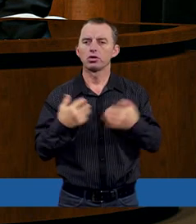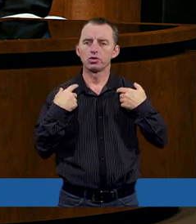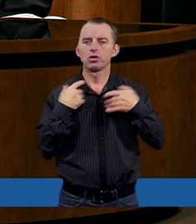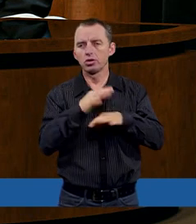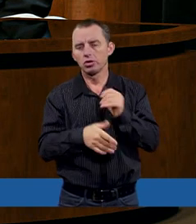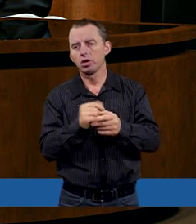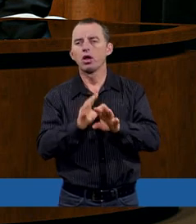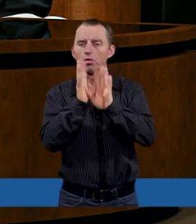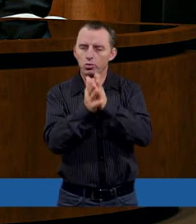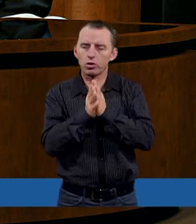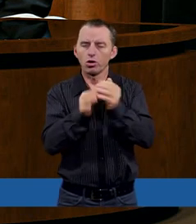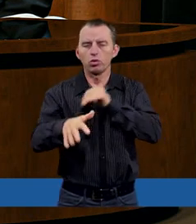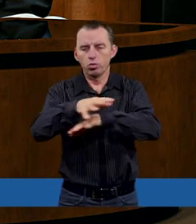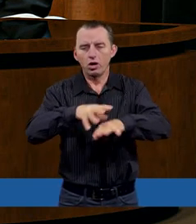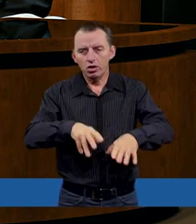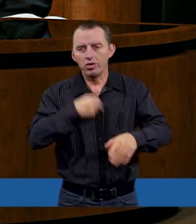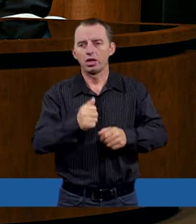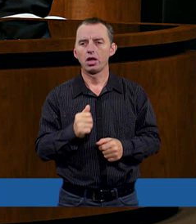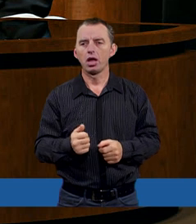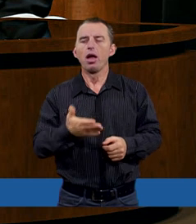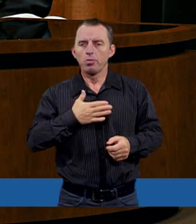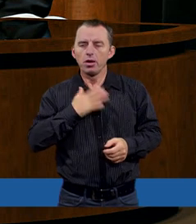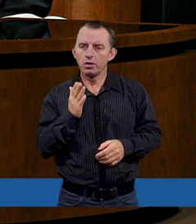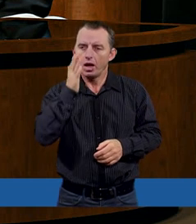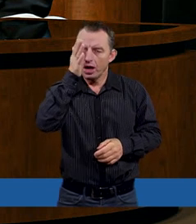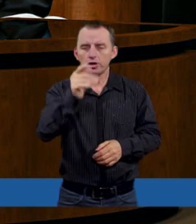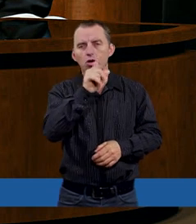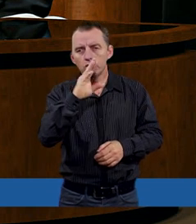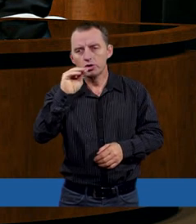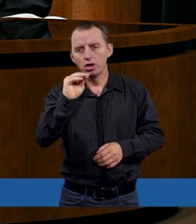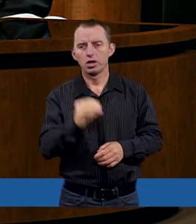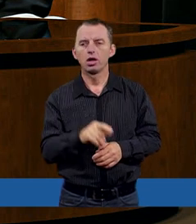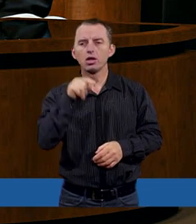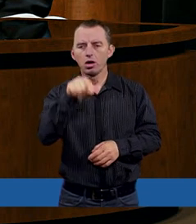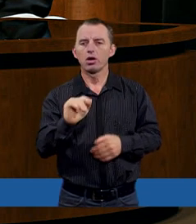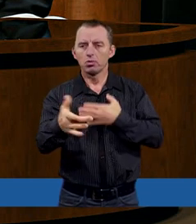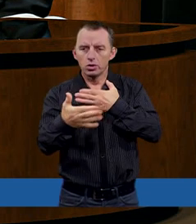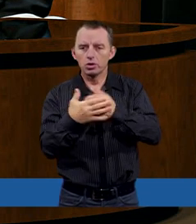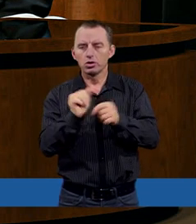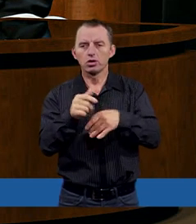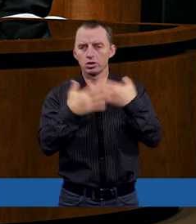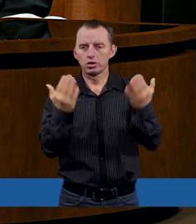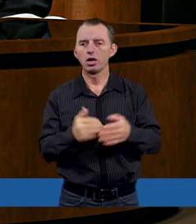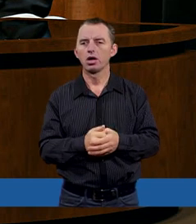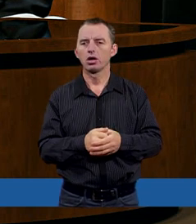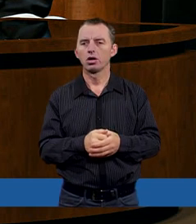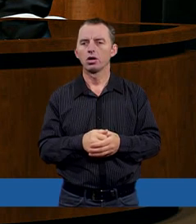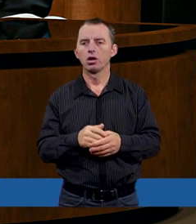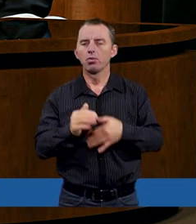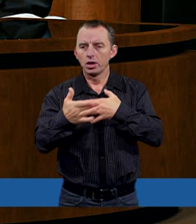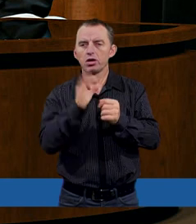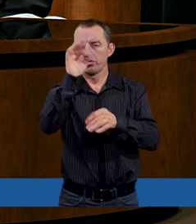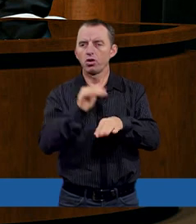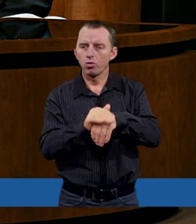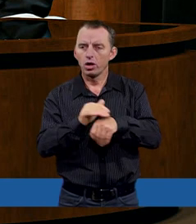prosimy o Twojego Ducha Świętego. Mamy nadzieję, że bardziej przybliżymy się do zrozumienia Twojej boskości, Twojej